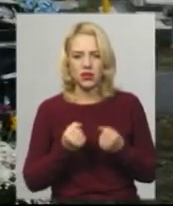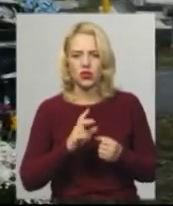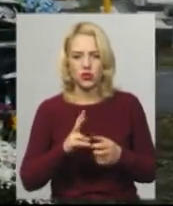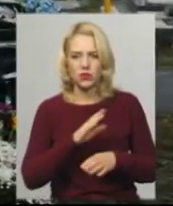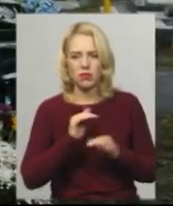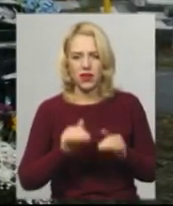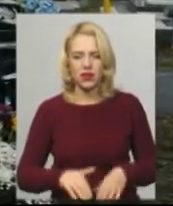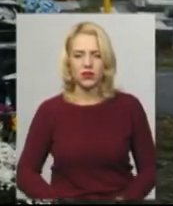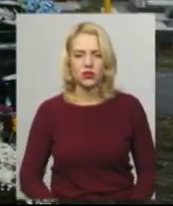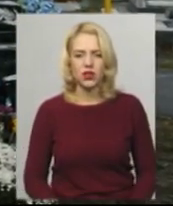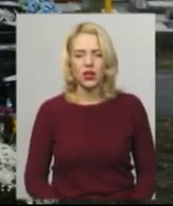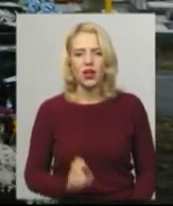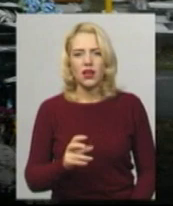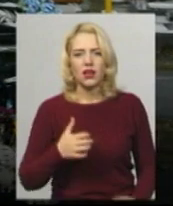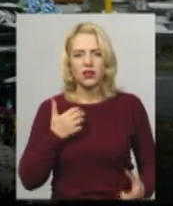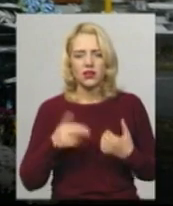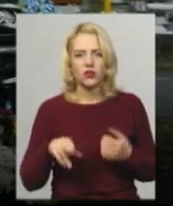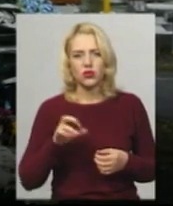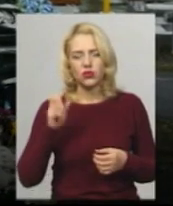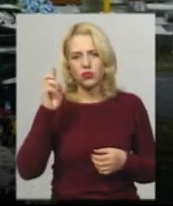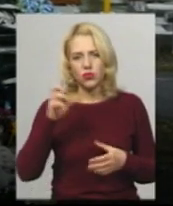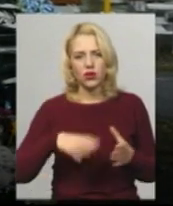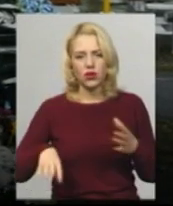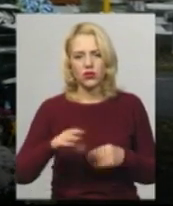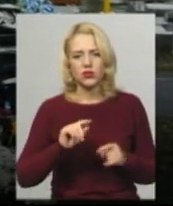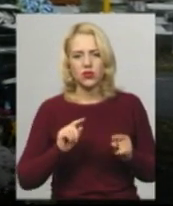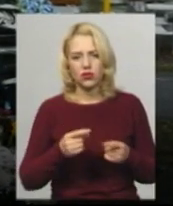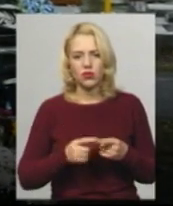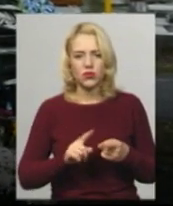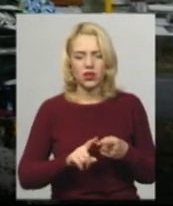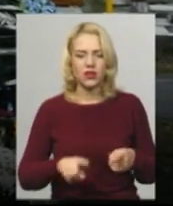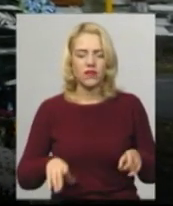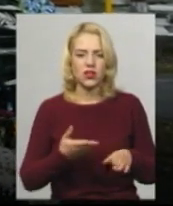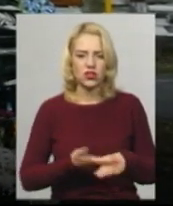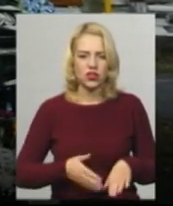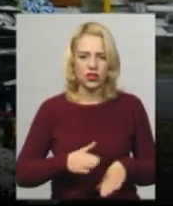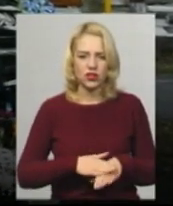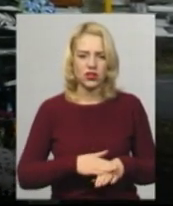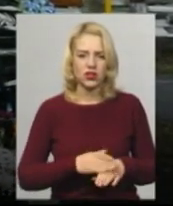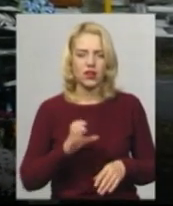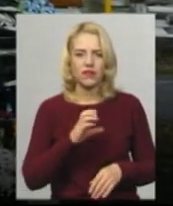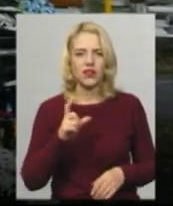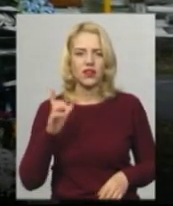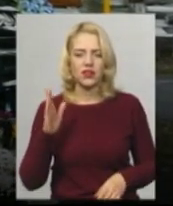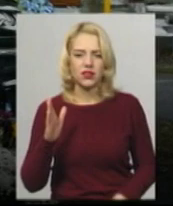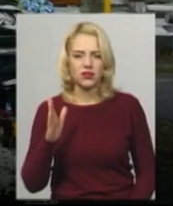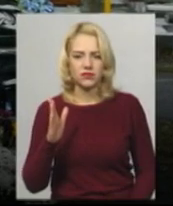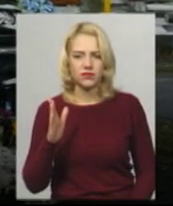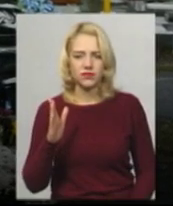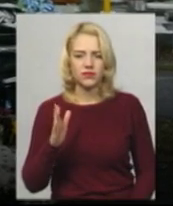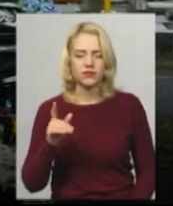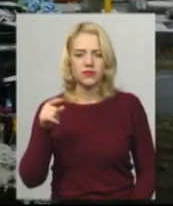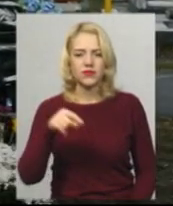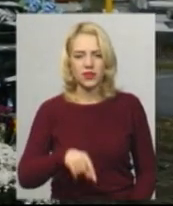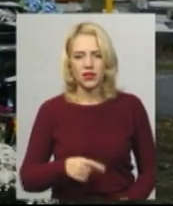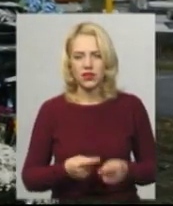духом. Як тривога, то до Бога всі. Тому саме такі тяжкі минути, навіть